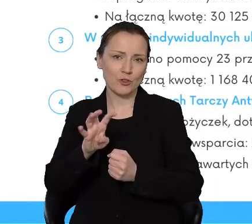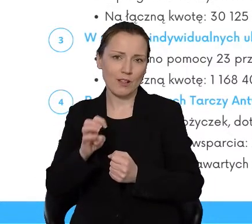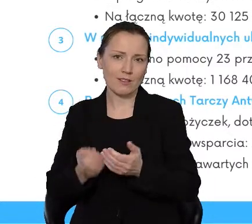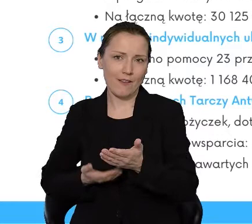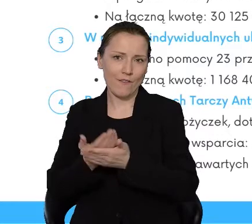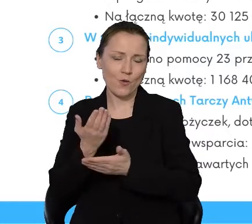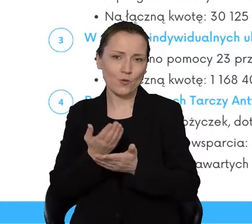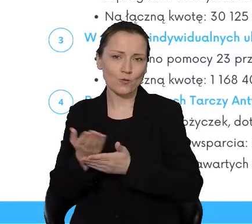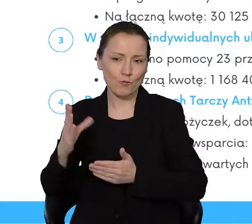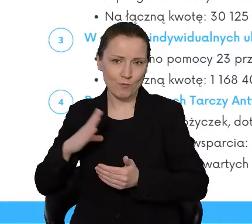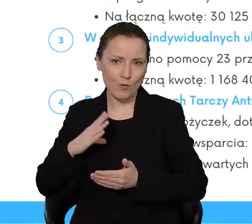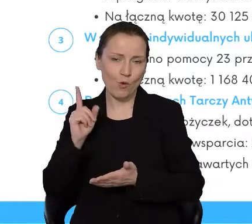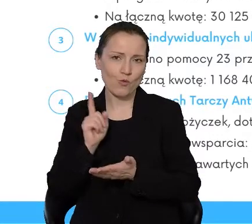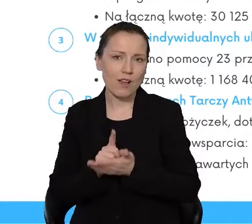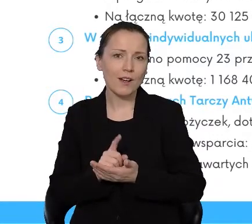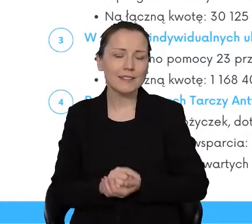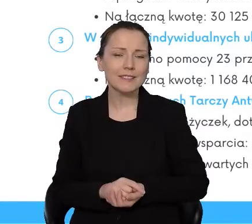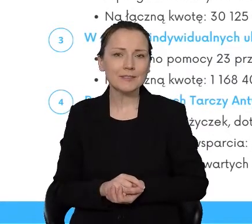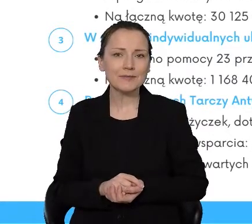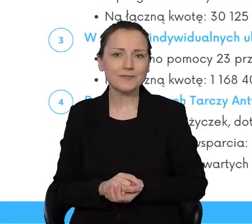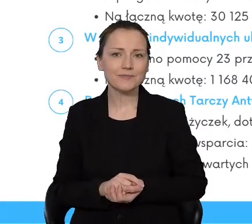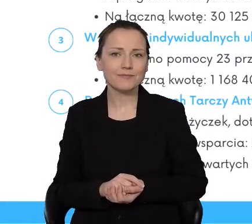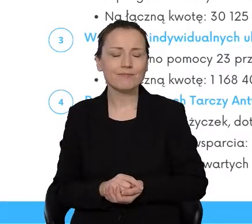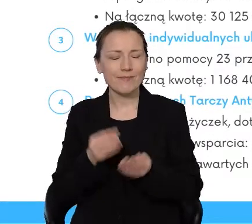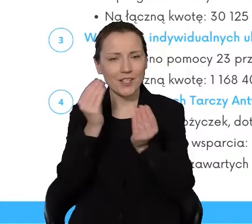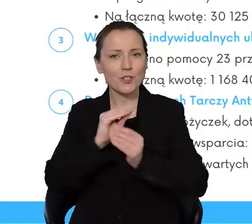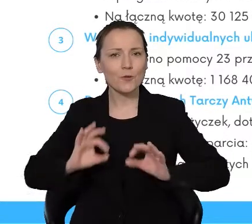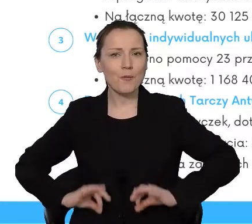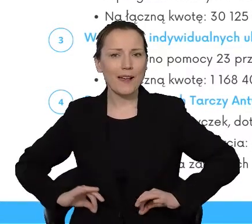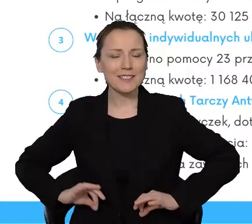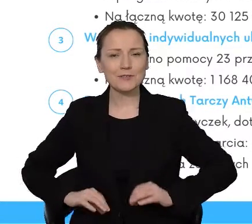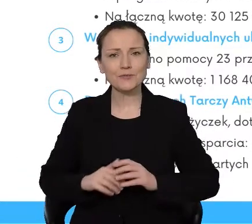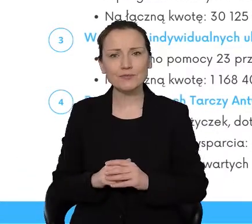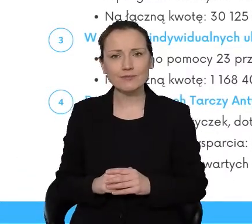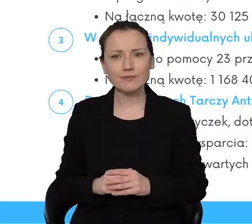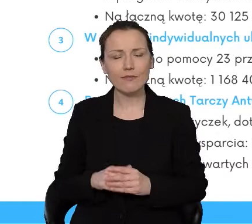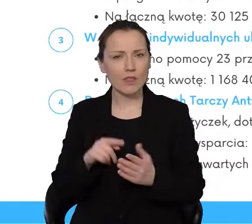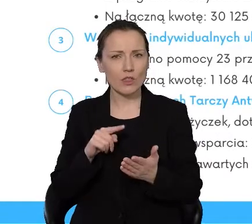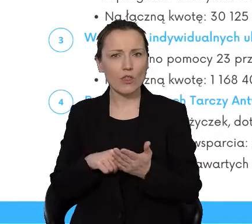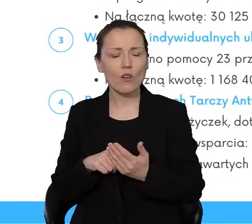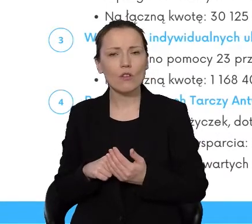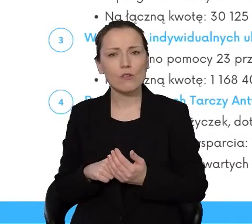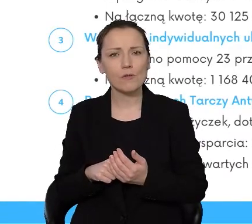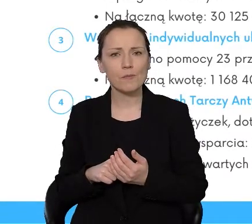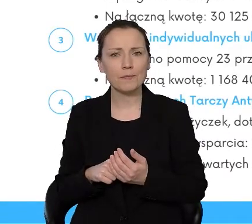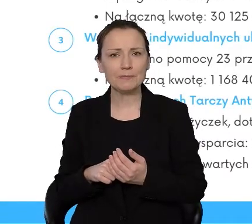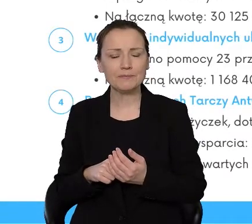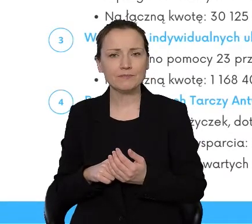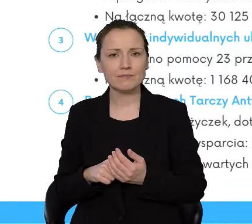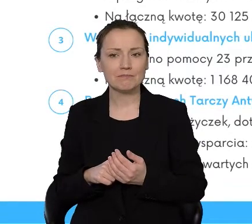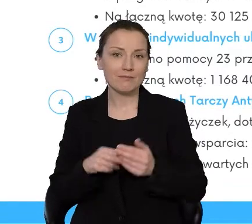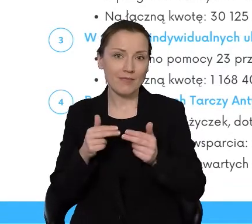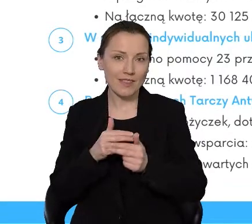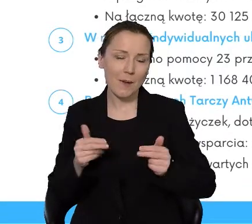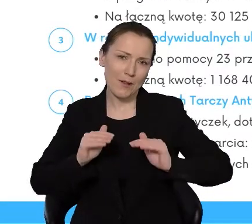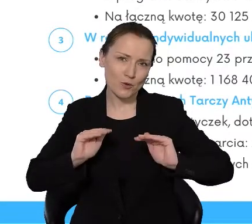z tej możliwości skorzystało. Szanowni Państwo, to wątek